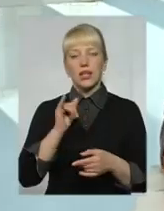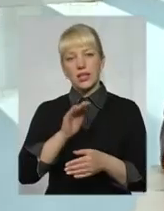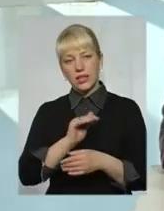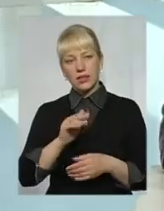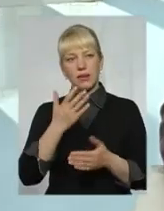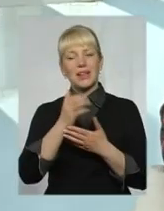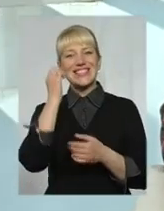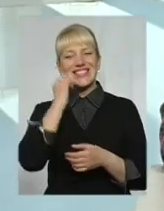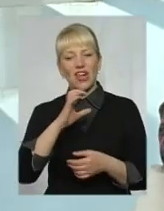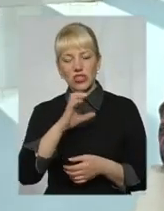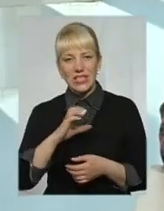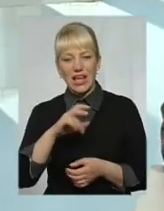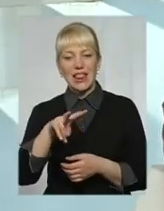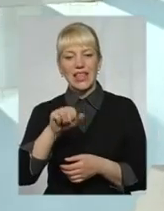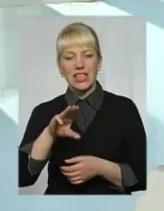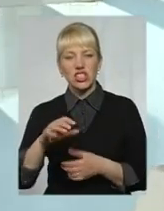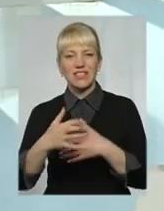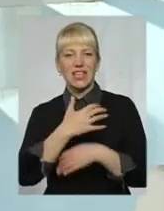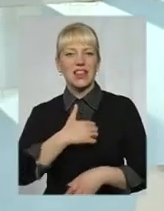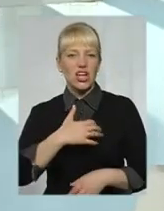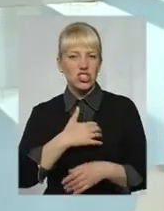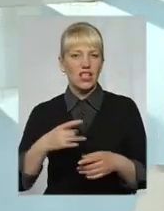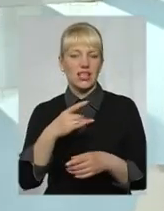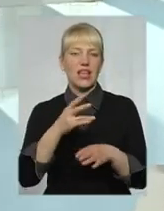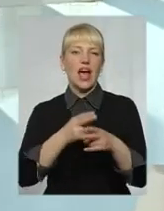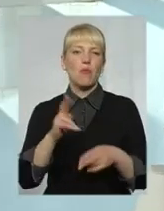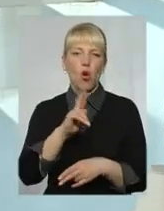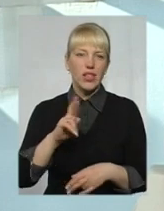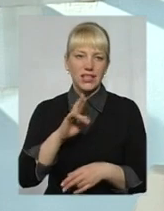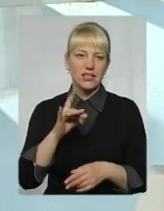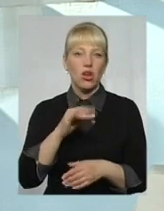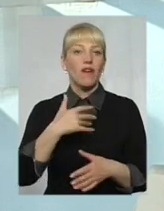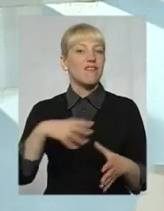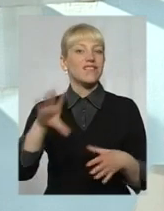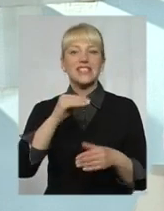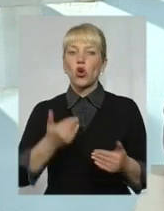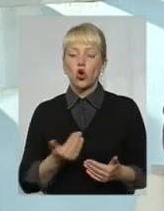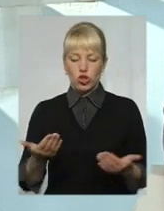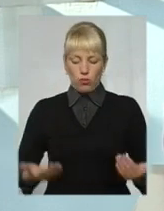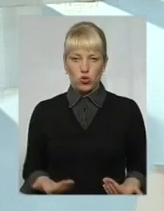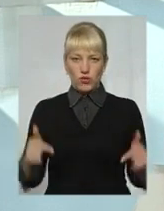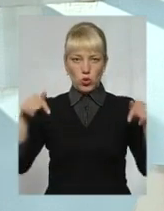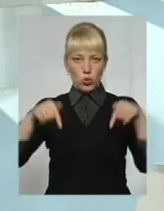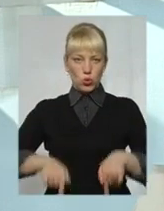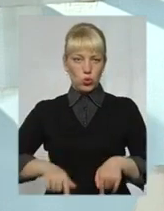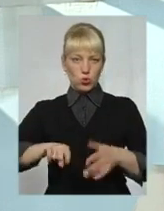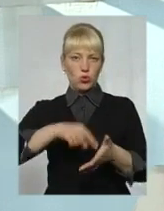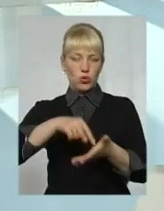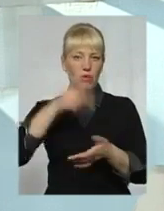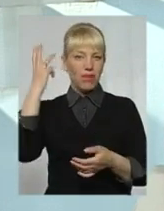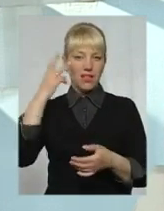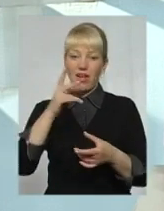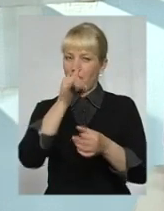Старосинявського, з Литичівського, з Дерожнянського регіону, вони всі, з Єрмолинецького, вони всі хочуть бути в Хмельницькому, а не можуть забезпечити місто Хмельницькому.